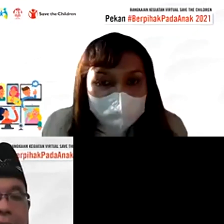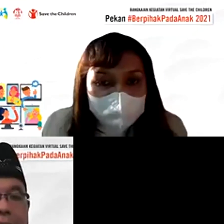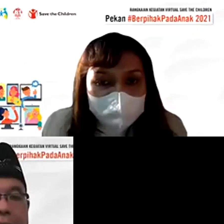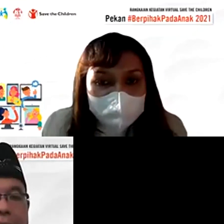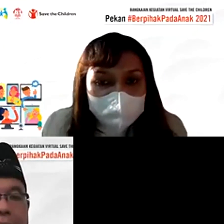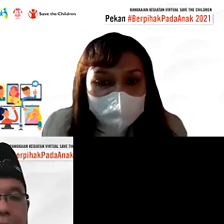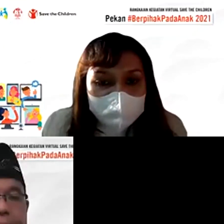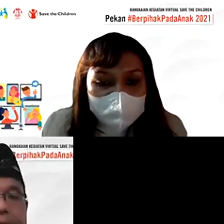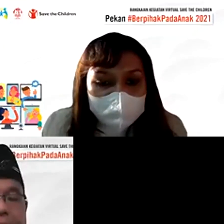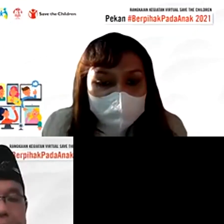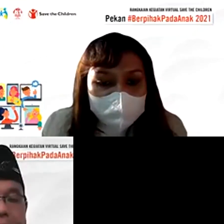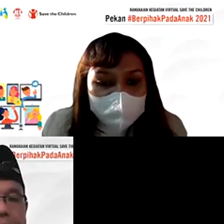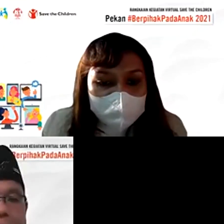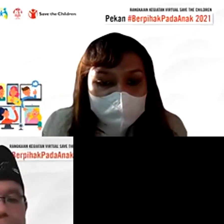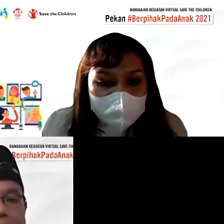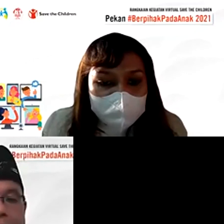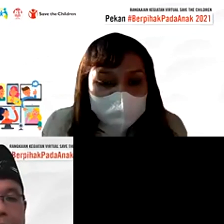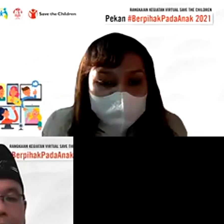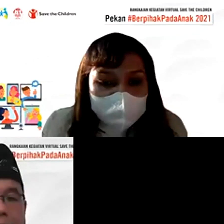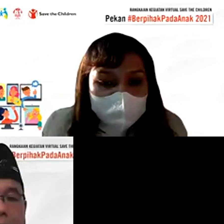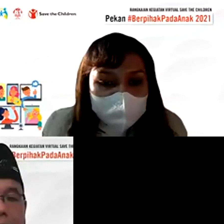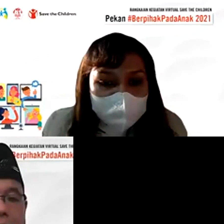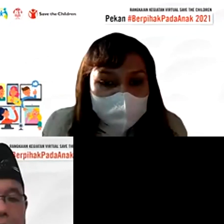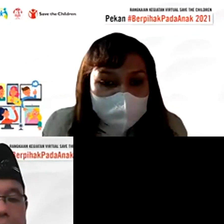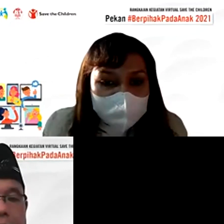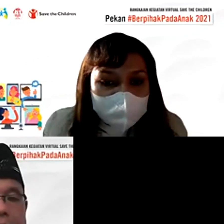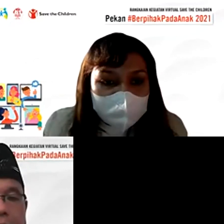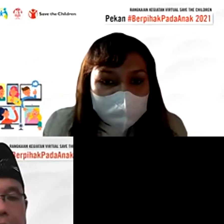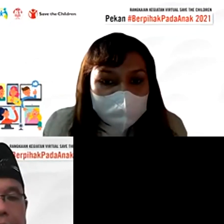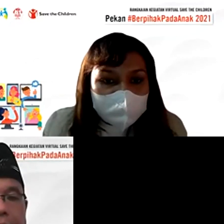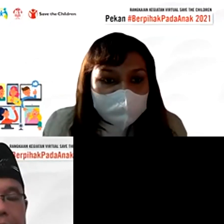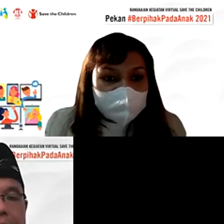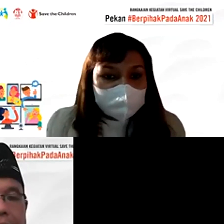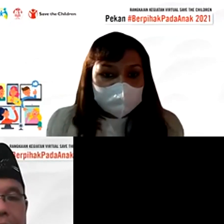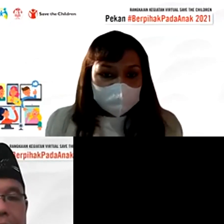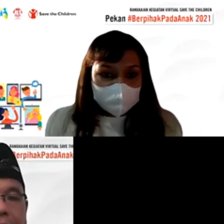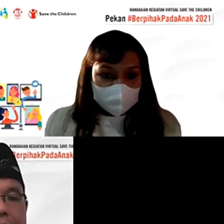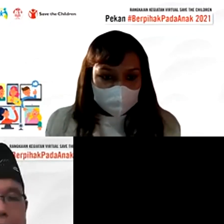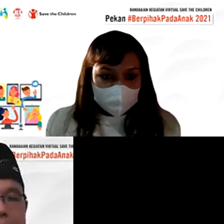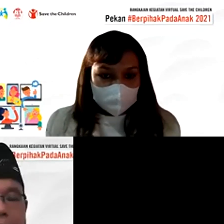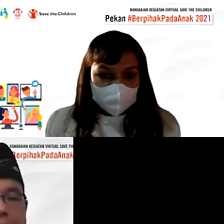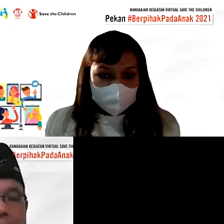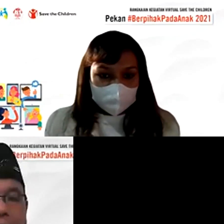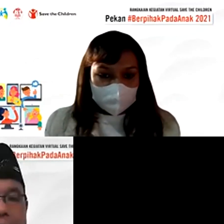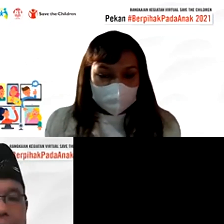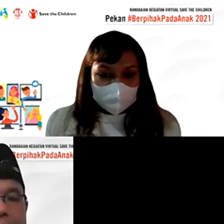satu kendala dalam hal pengasuhan nah oleh karena itu dalam strategi kita